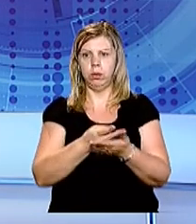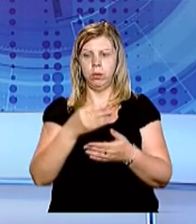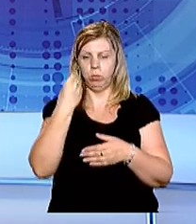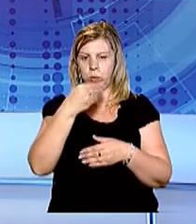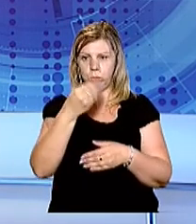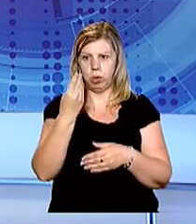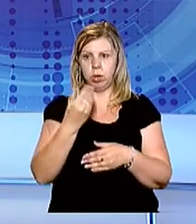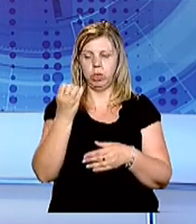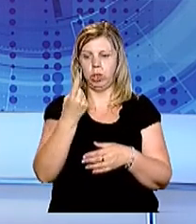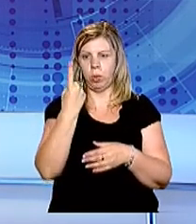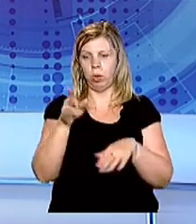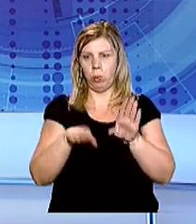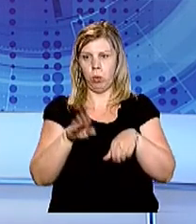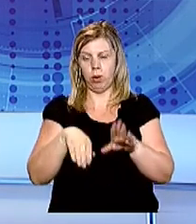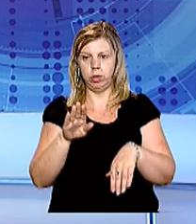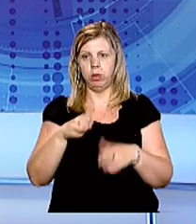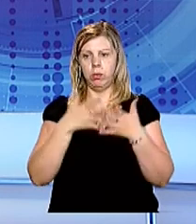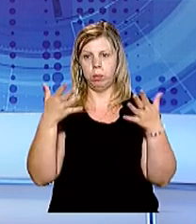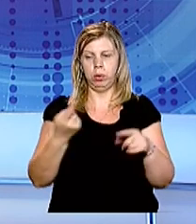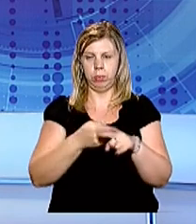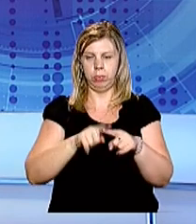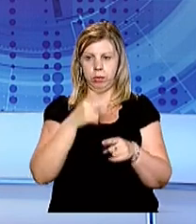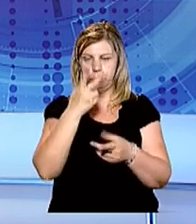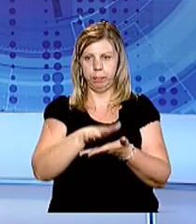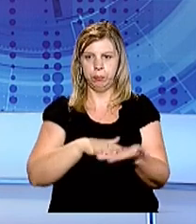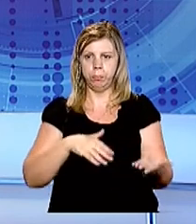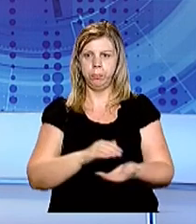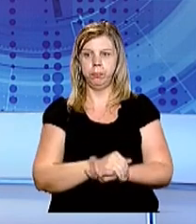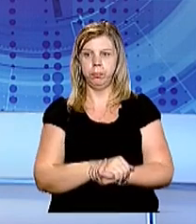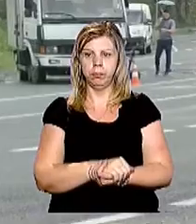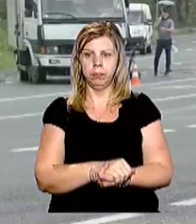лікарні в Ужгород, ще одного в Мукачево. Більше про це далі в сюжеті.